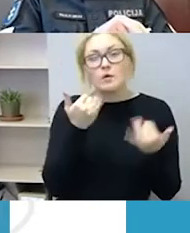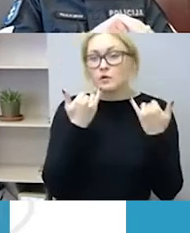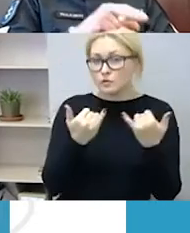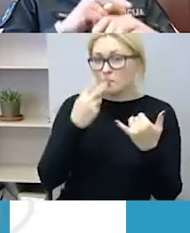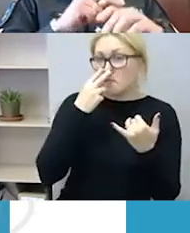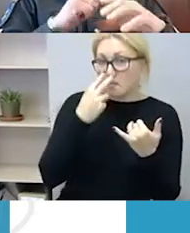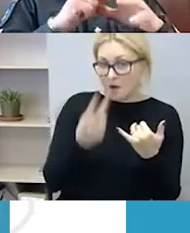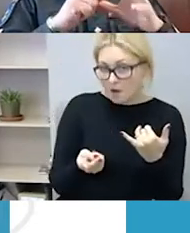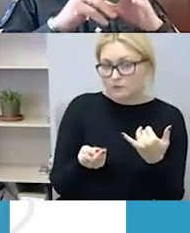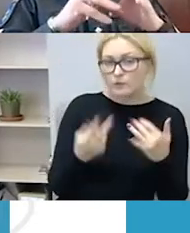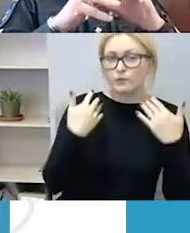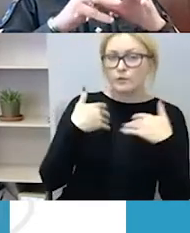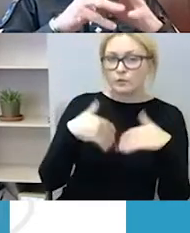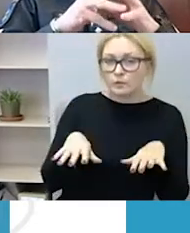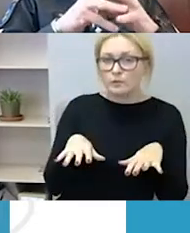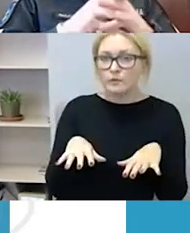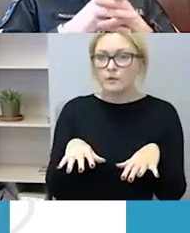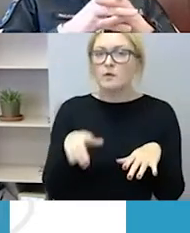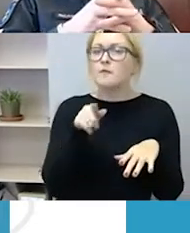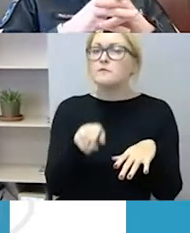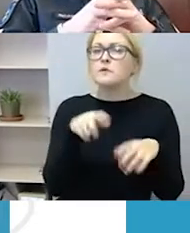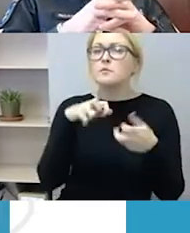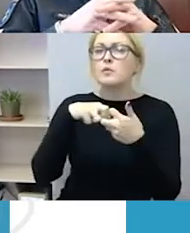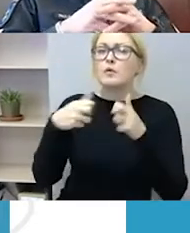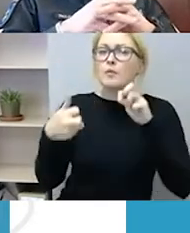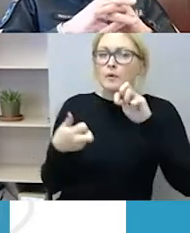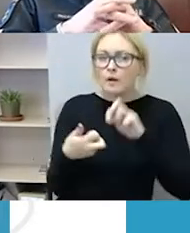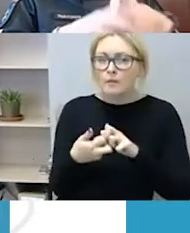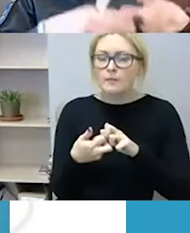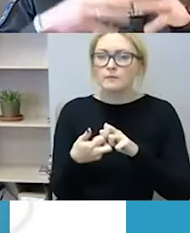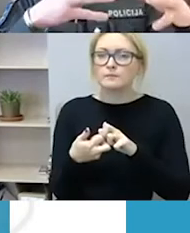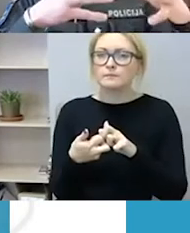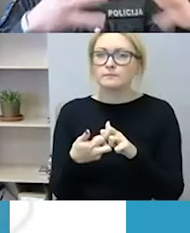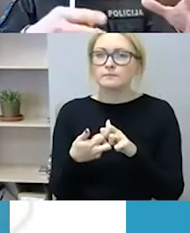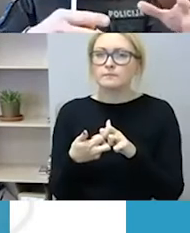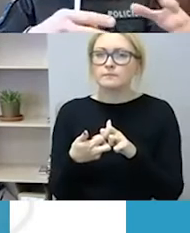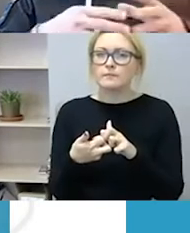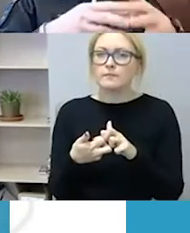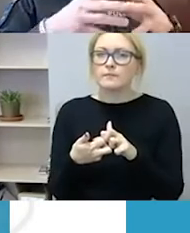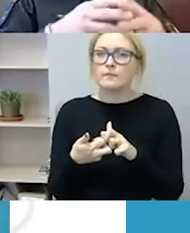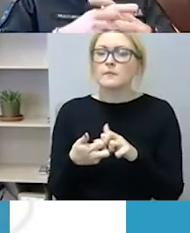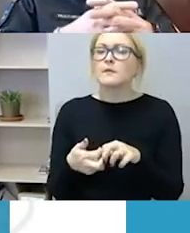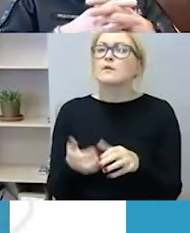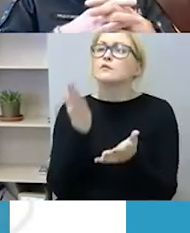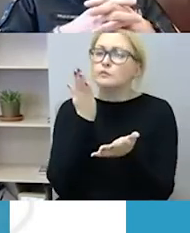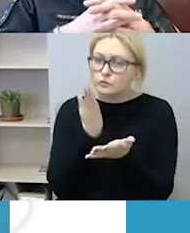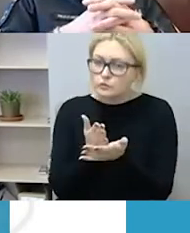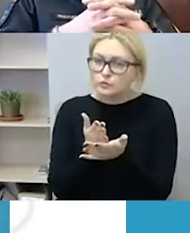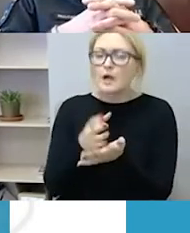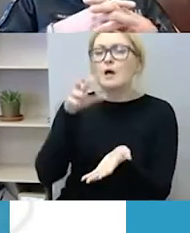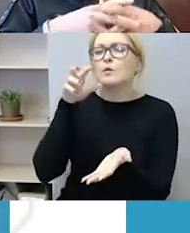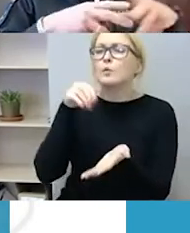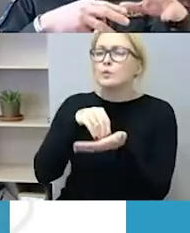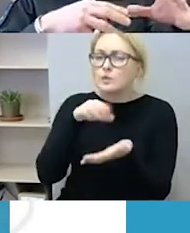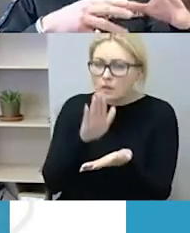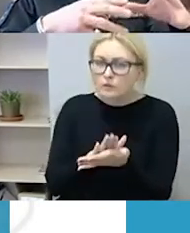ta problema, kurią mes iš tiesų identifikuojam, registruojam, yra